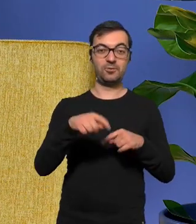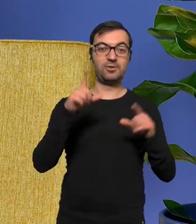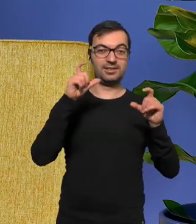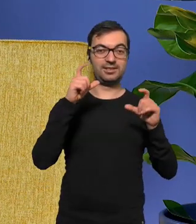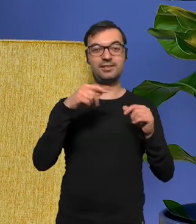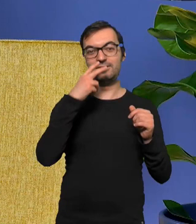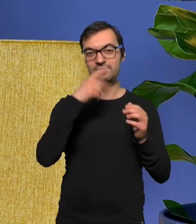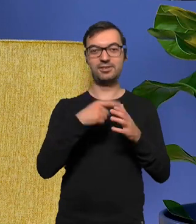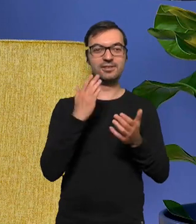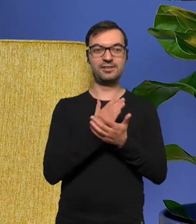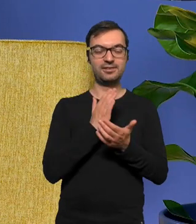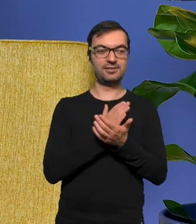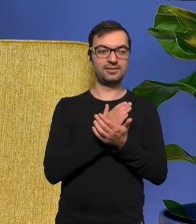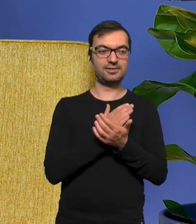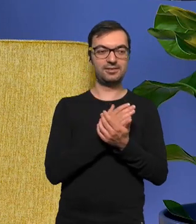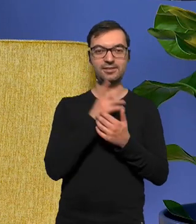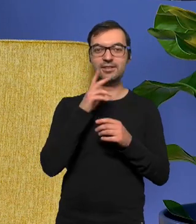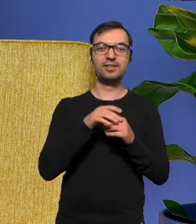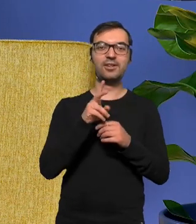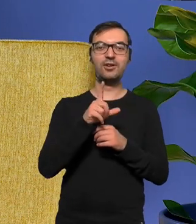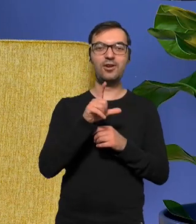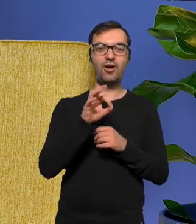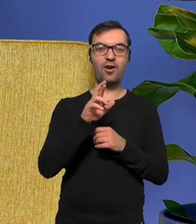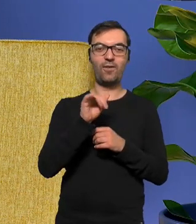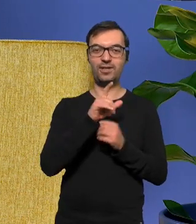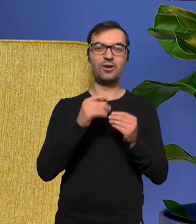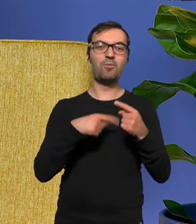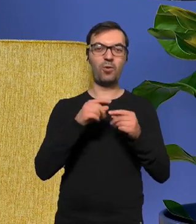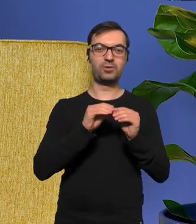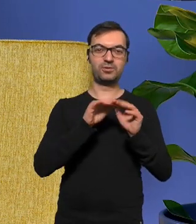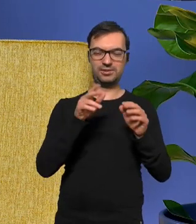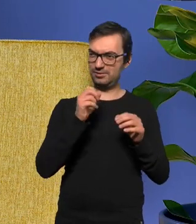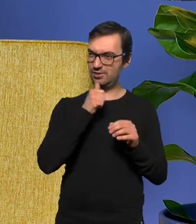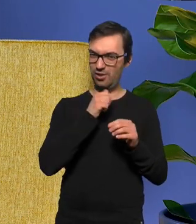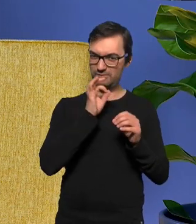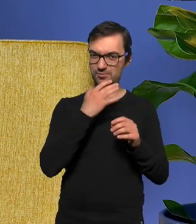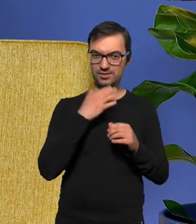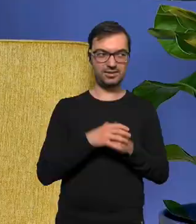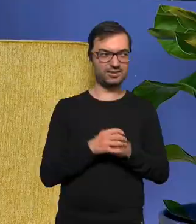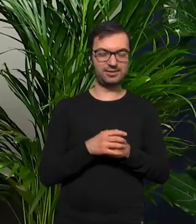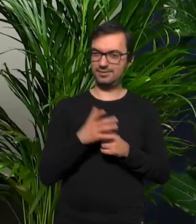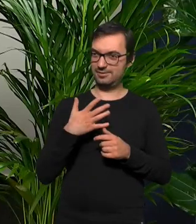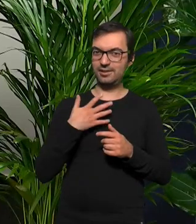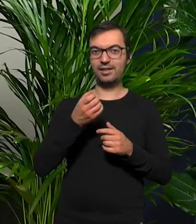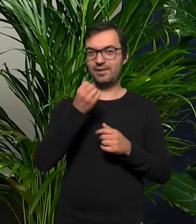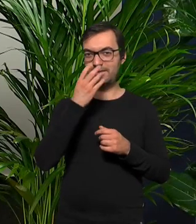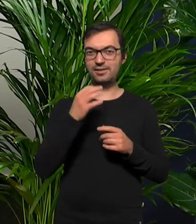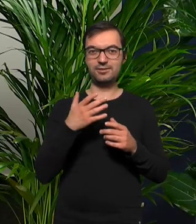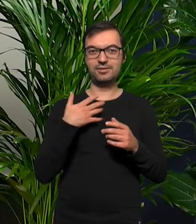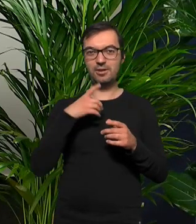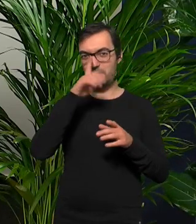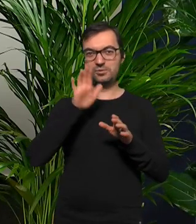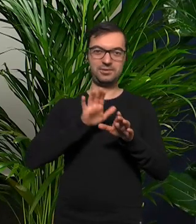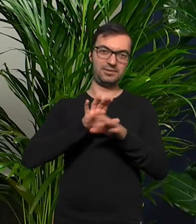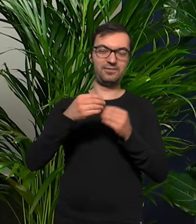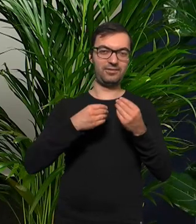tych zdjęciach będzie tylko widać chlorofil tak to jest ale masz takie wrażenie, że kwiaty wypychają